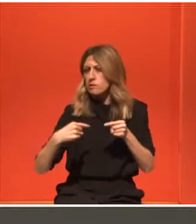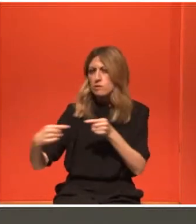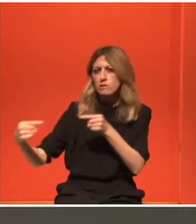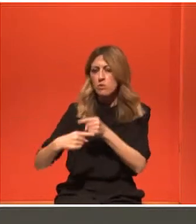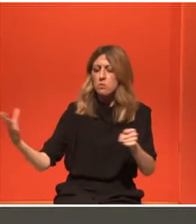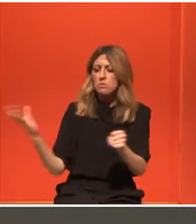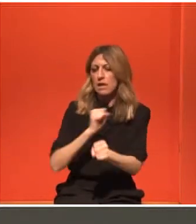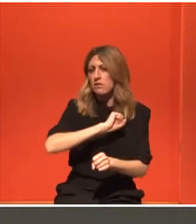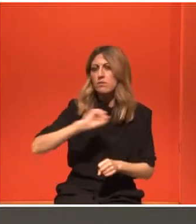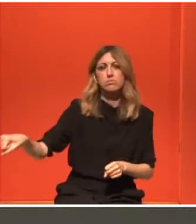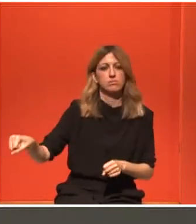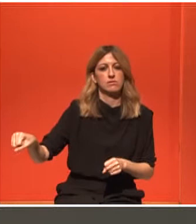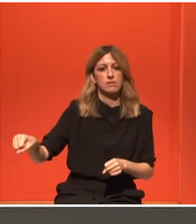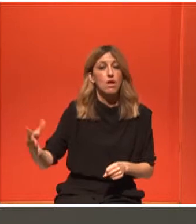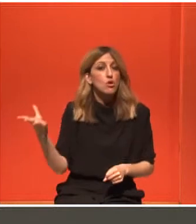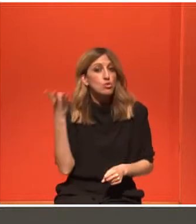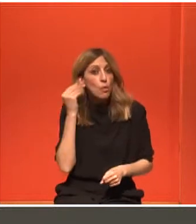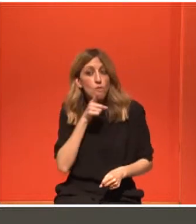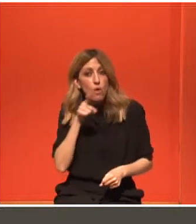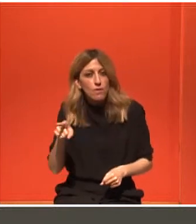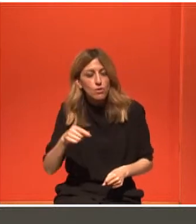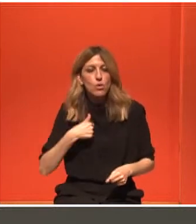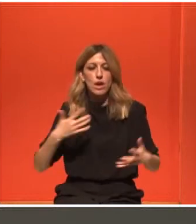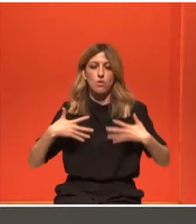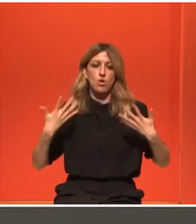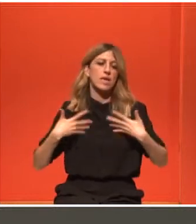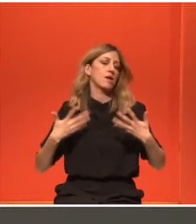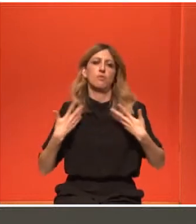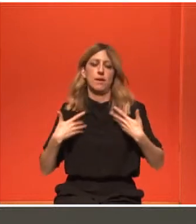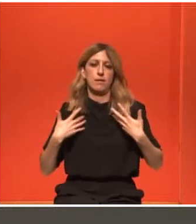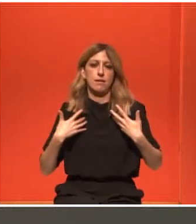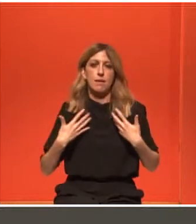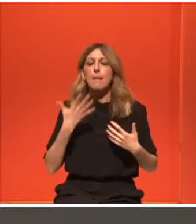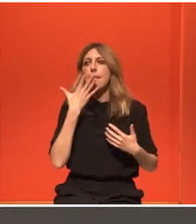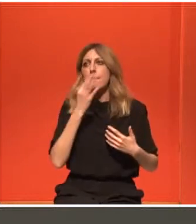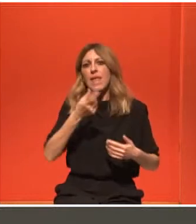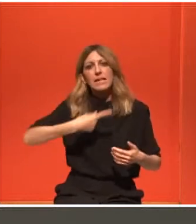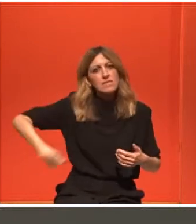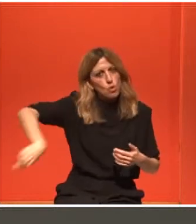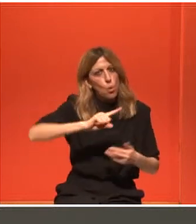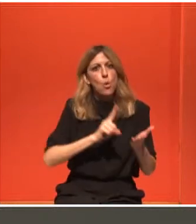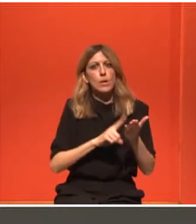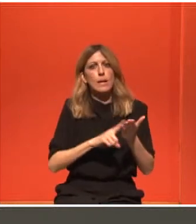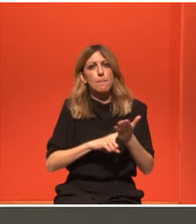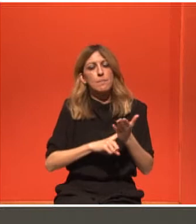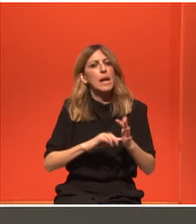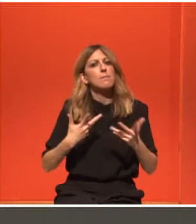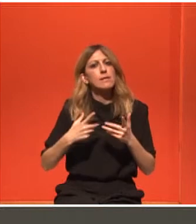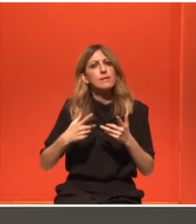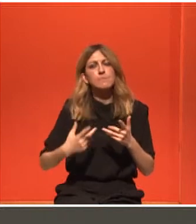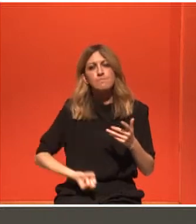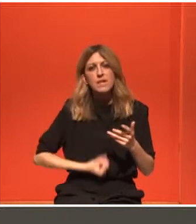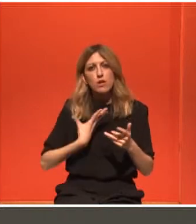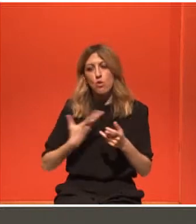Γιατί θα έπρεπε για όλους μας να είναι κούρσα. Δεν λέω ότι θα έπρεπε όλοι να το ζήσουμε αυτό, αλλά θα έπρεπε να